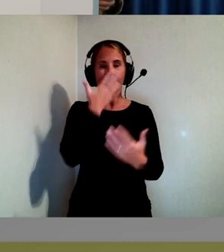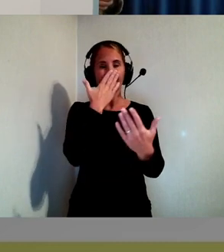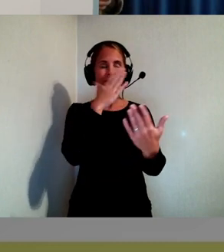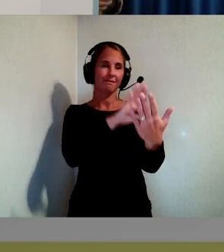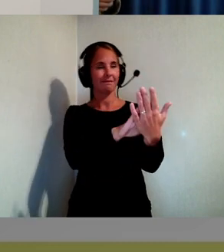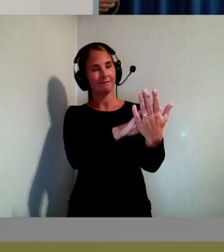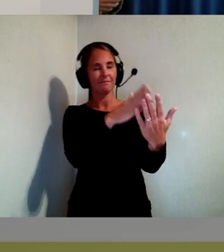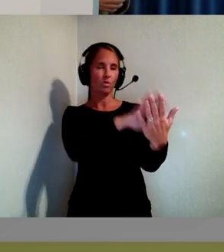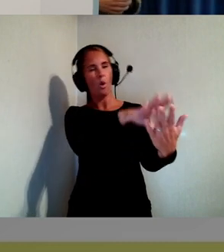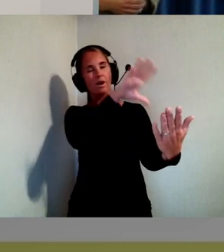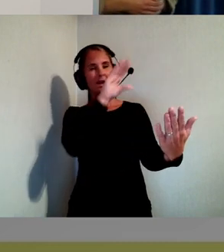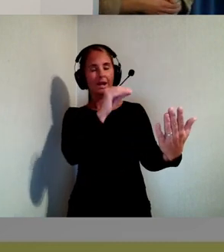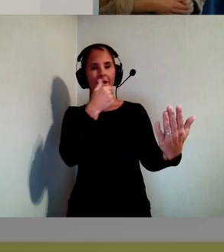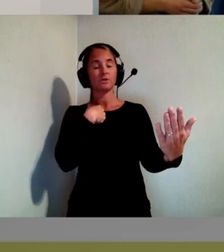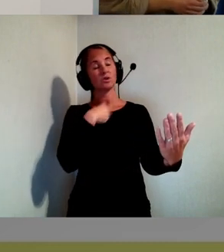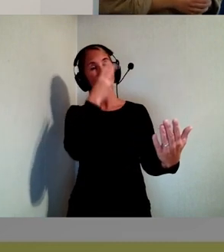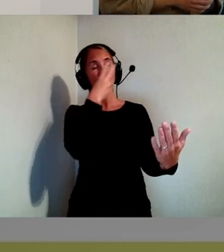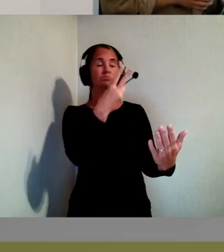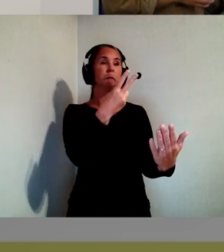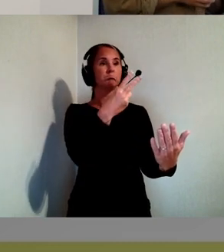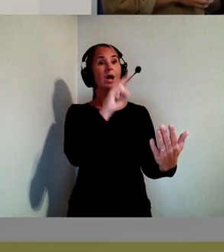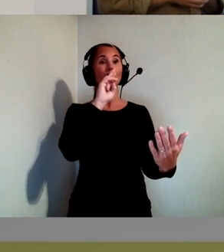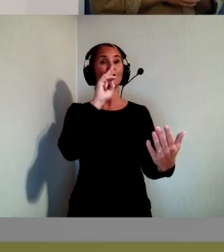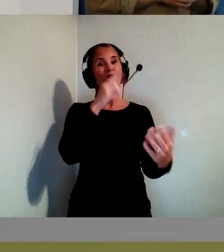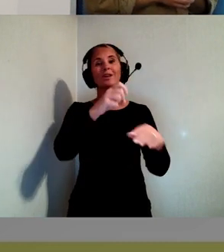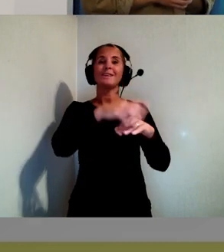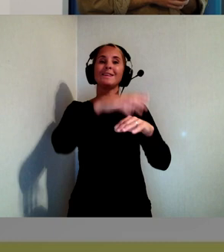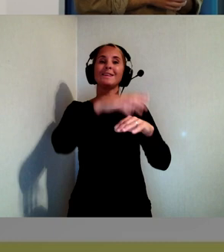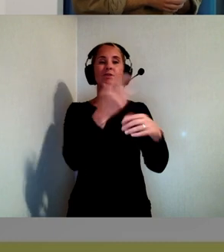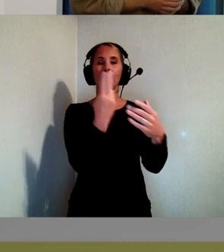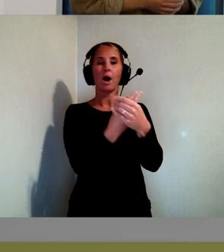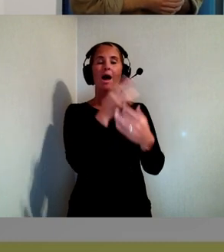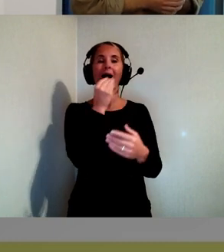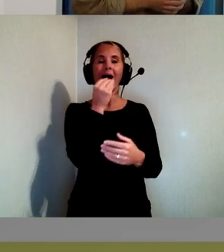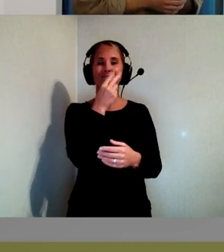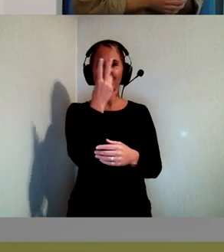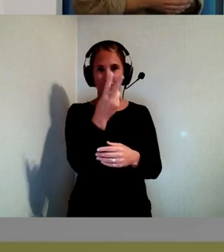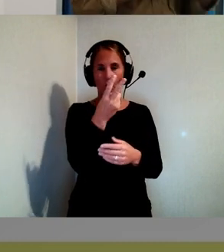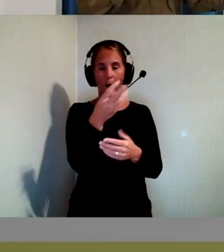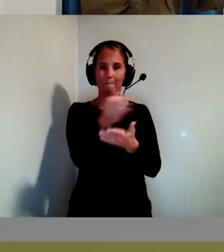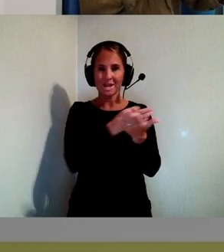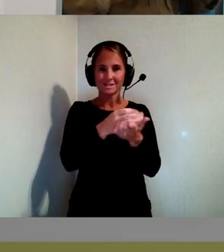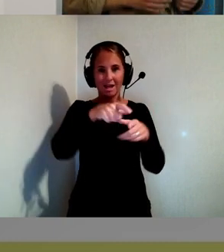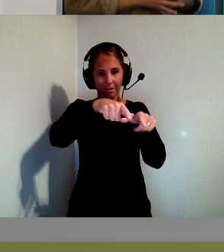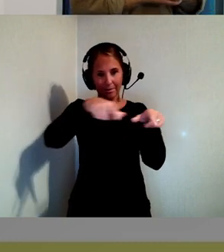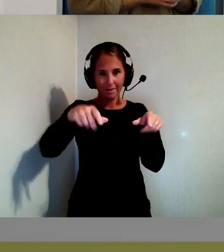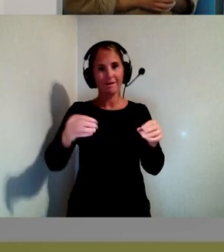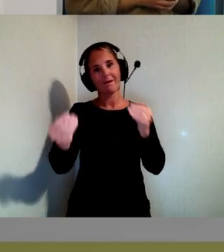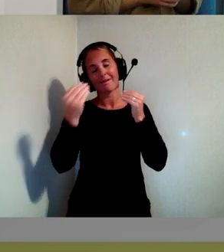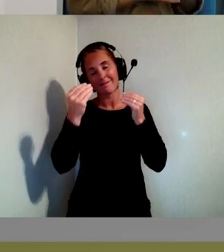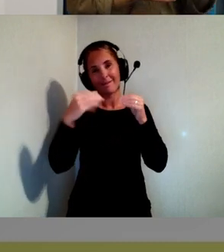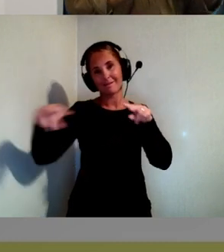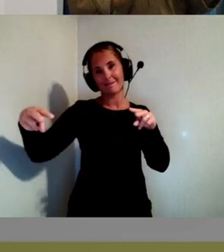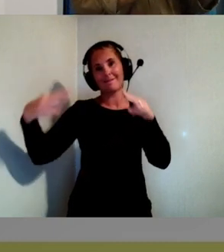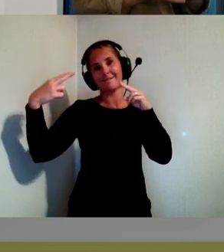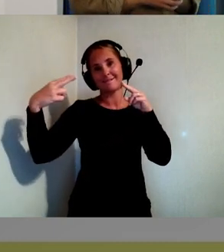visar ett nygift par som äter två pizza slicer. Medan de kollar in i varandras ögon och